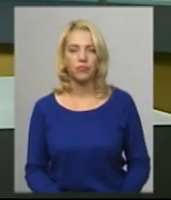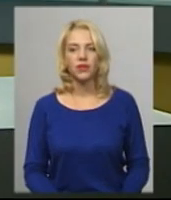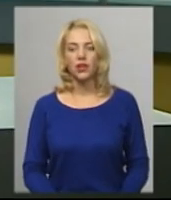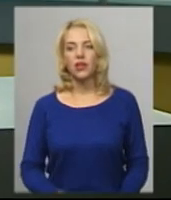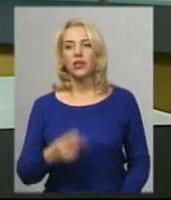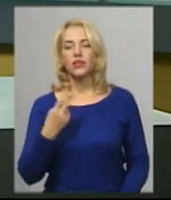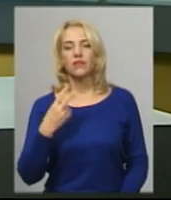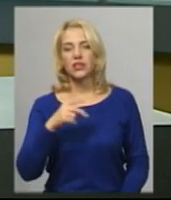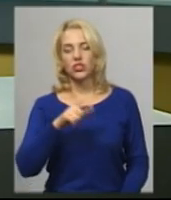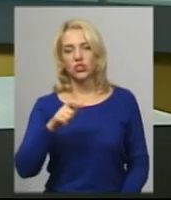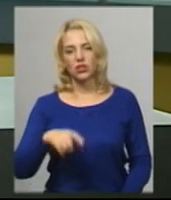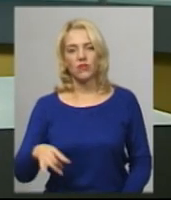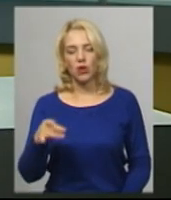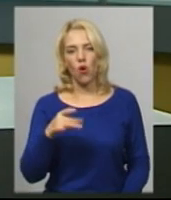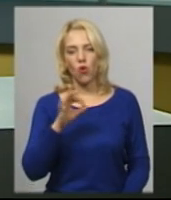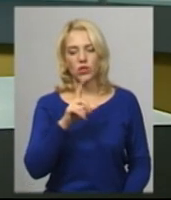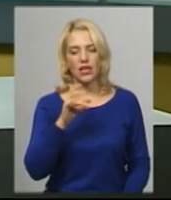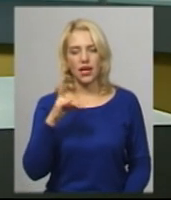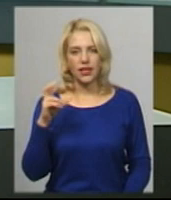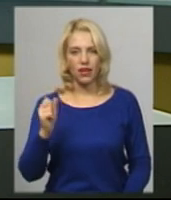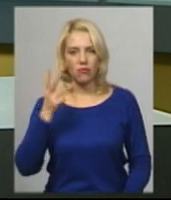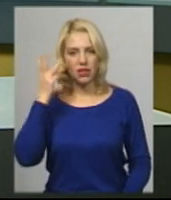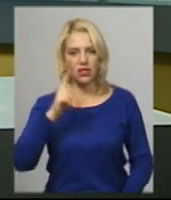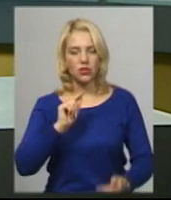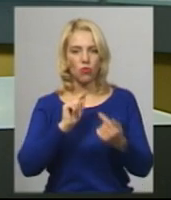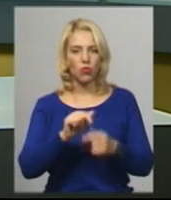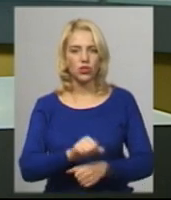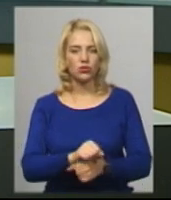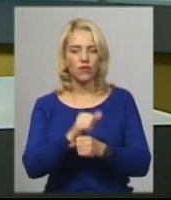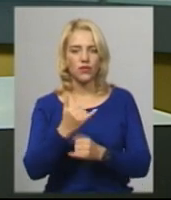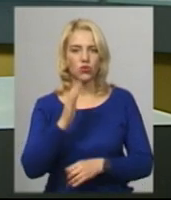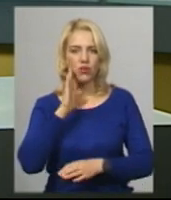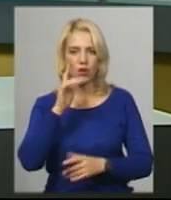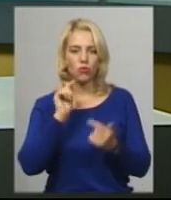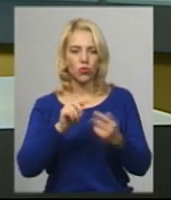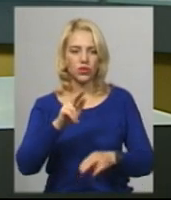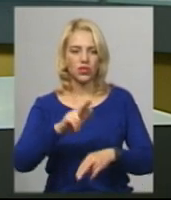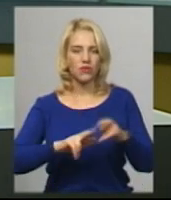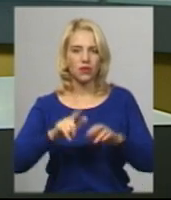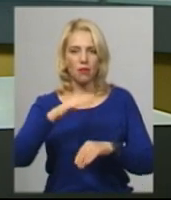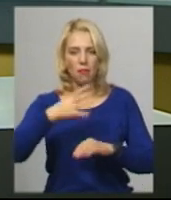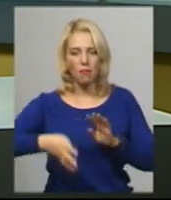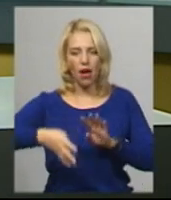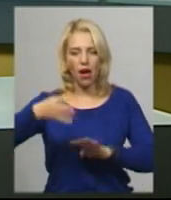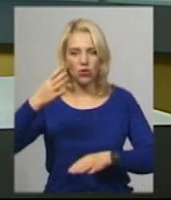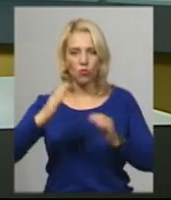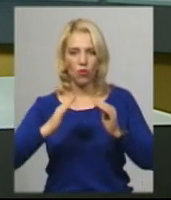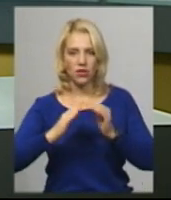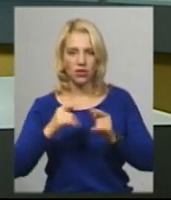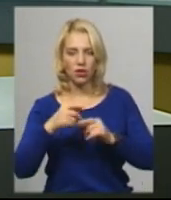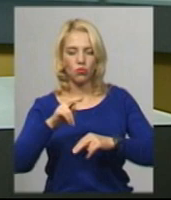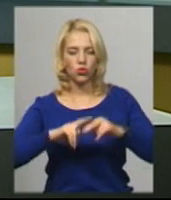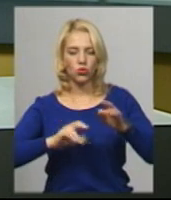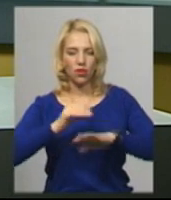20 жителів мікрорайону Озерна у Хмельницькому протестували сьогодні вранці проти зведення там багатоповерхівки. Її будують на